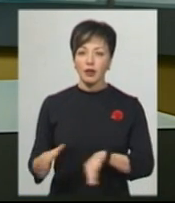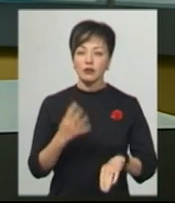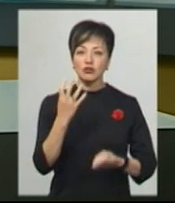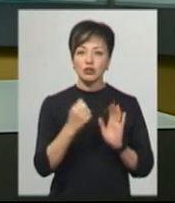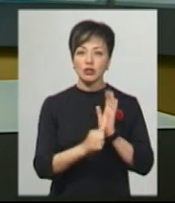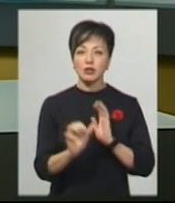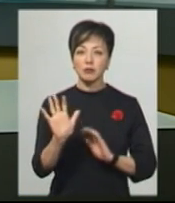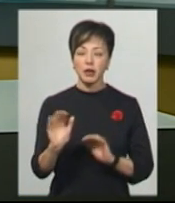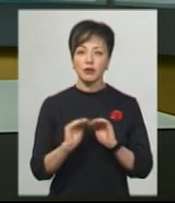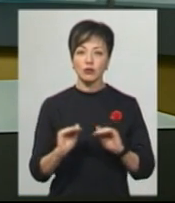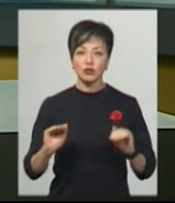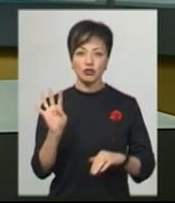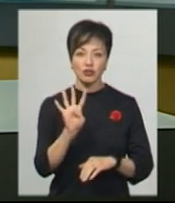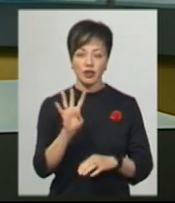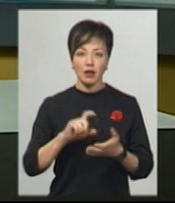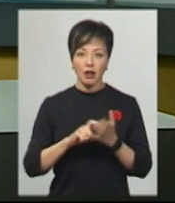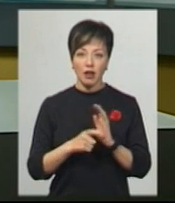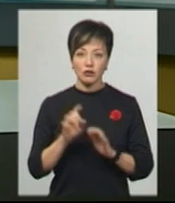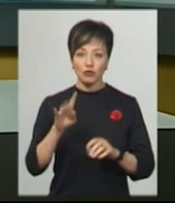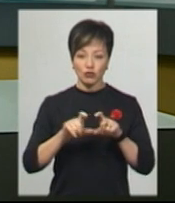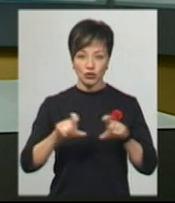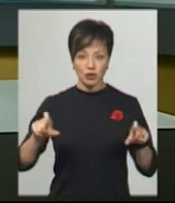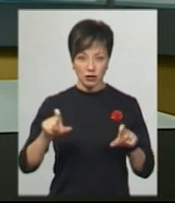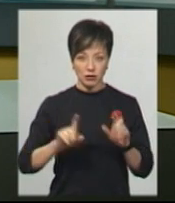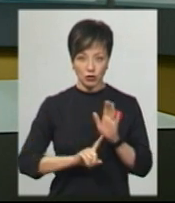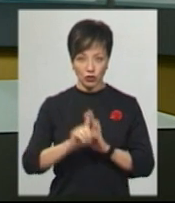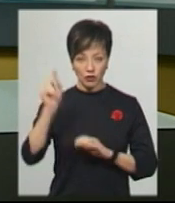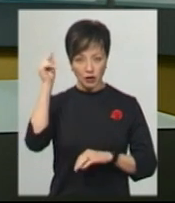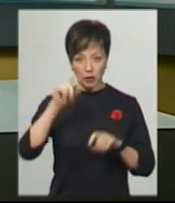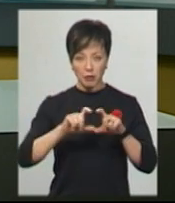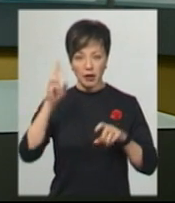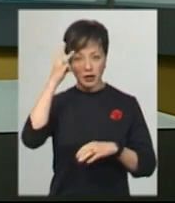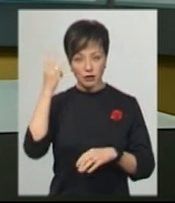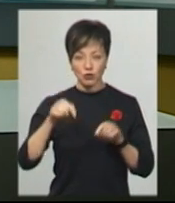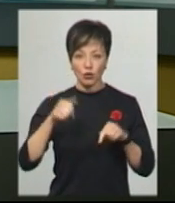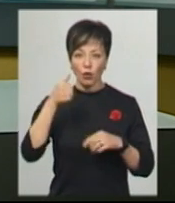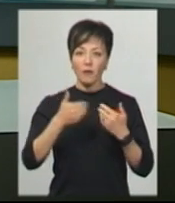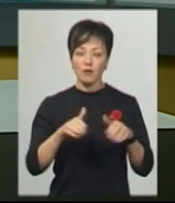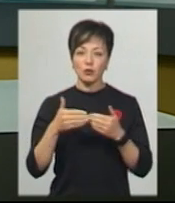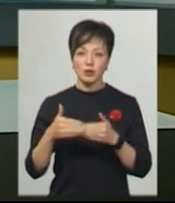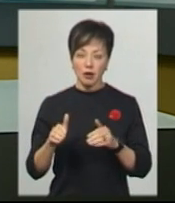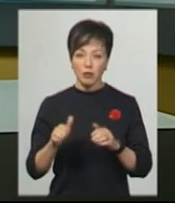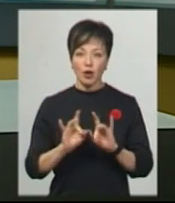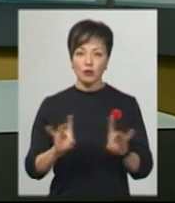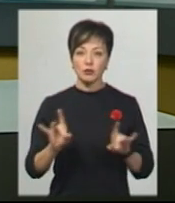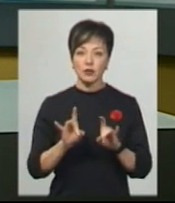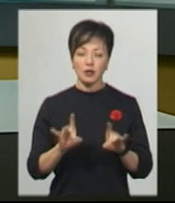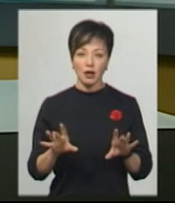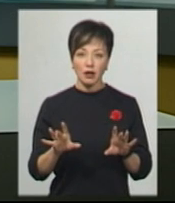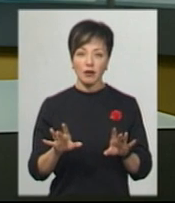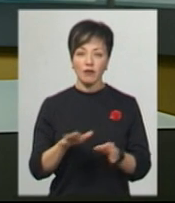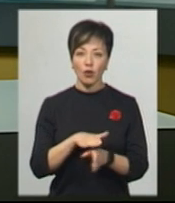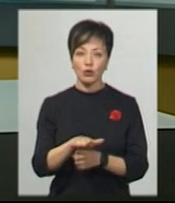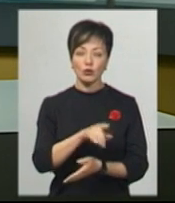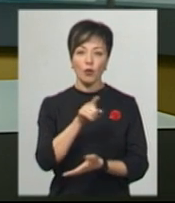465 учнів 4-х класів 4-х початкових шкіл Хмельницького цього року стануть випускниками. Розповідає Суспільному